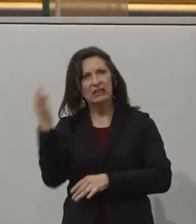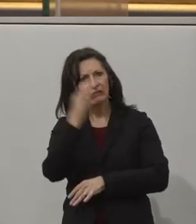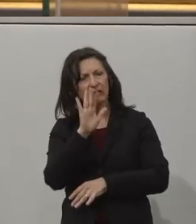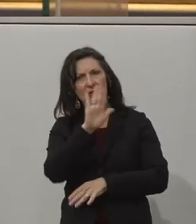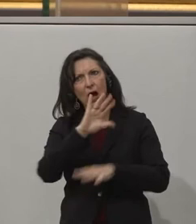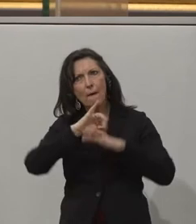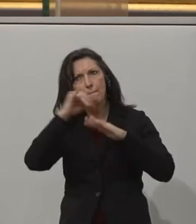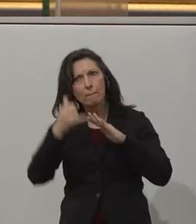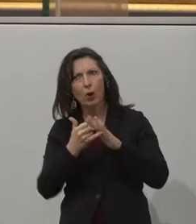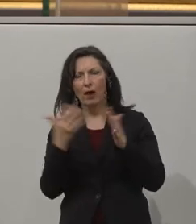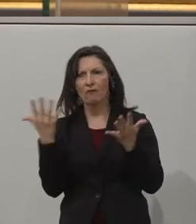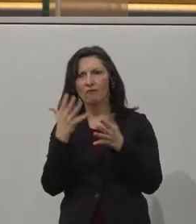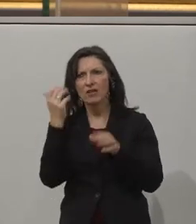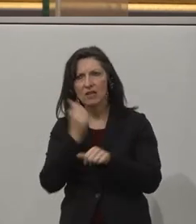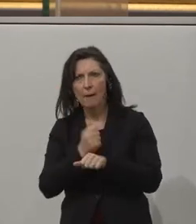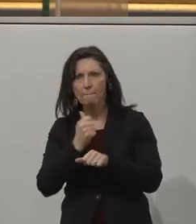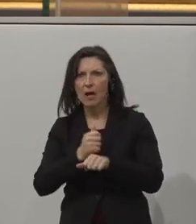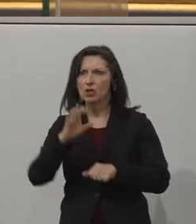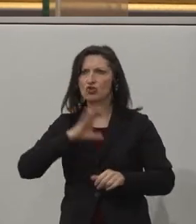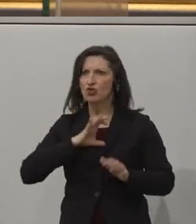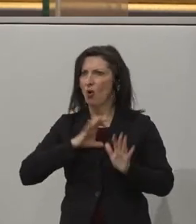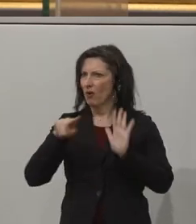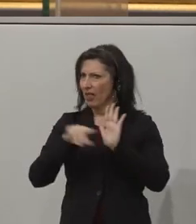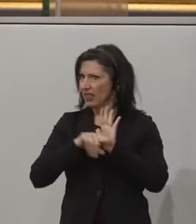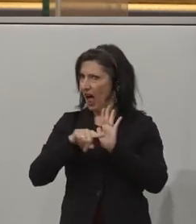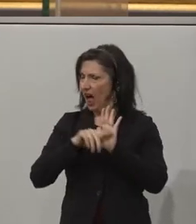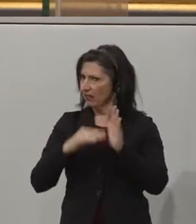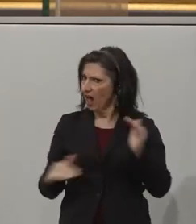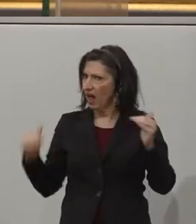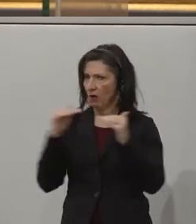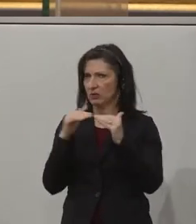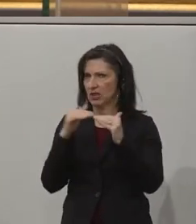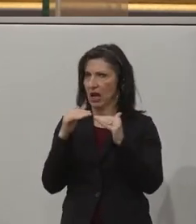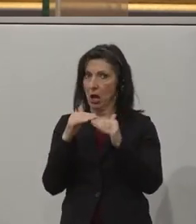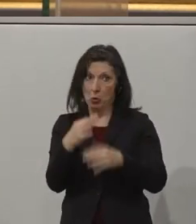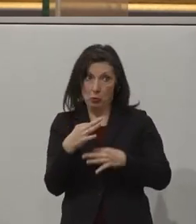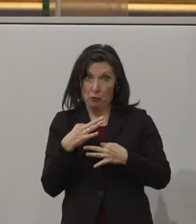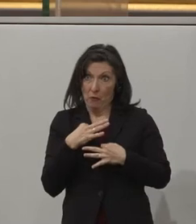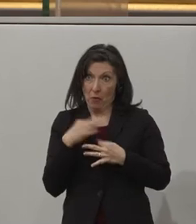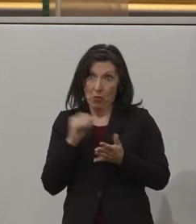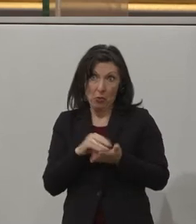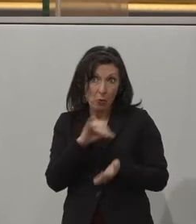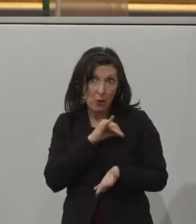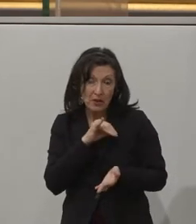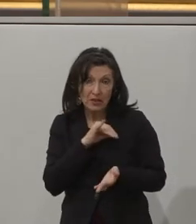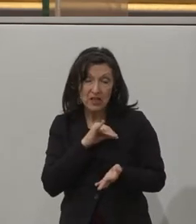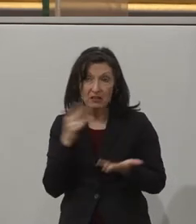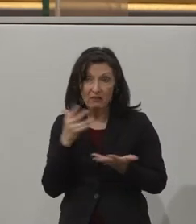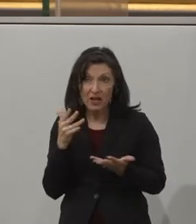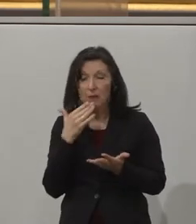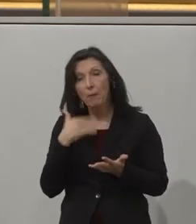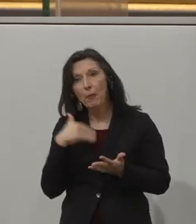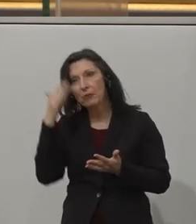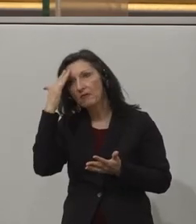Chancenbenachteiligung zu reduzieren und auszugleichen. Und was mich auch noch praktisch interessieren würde, ist, der